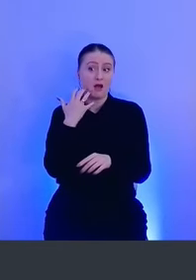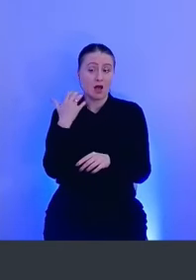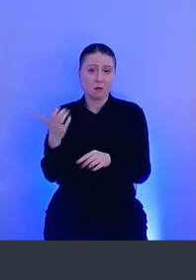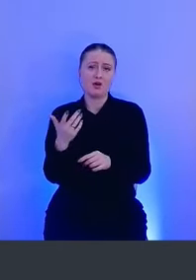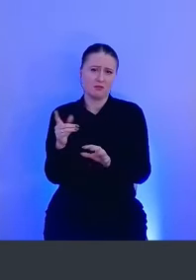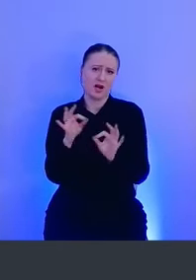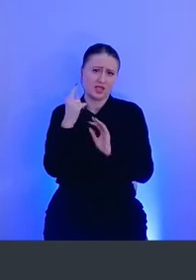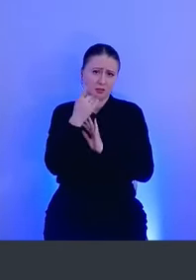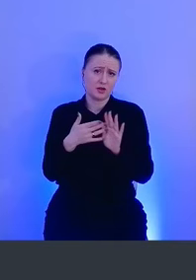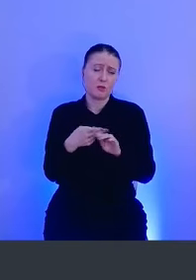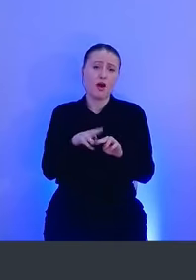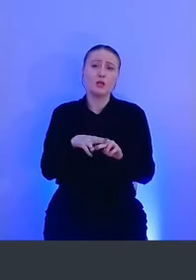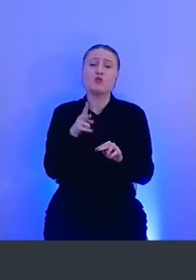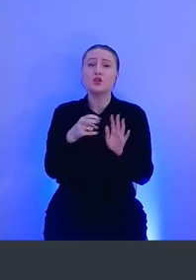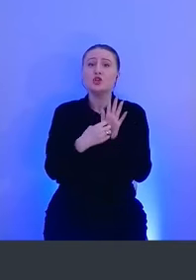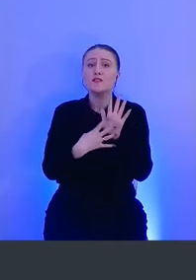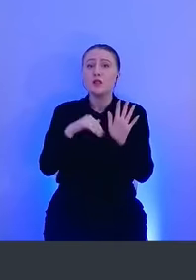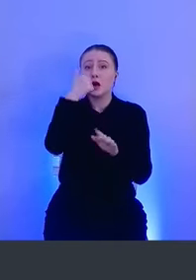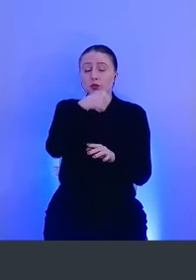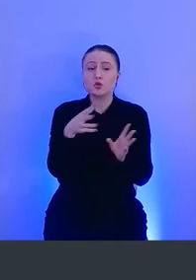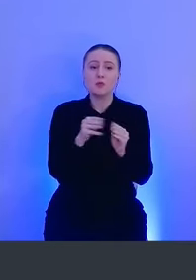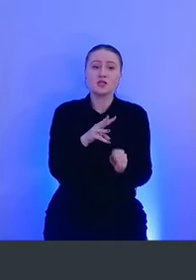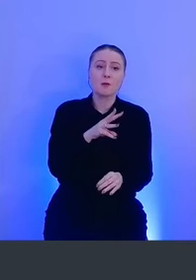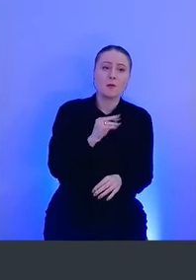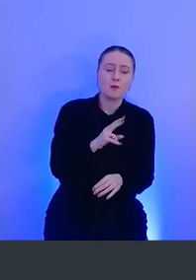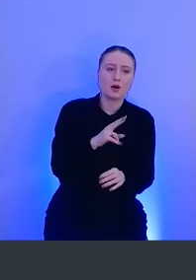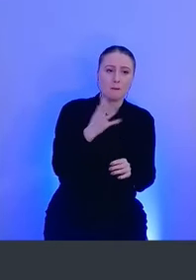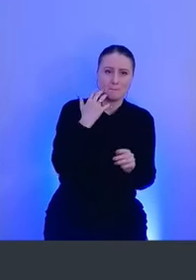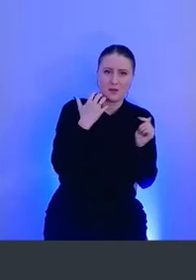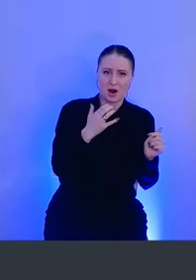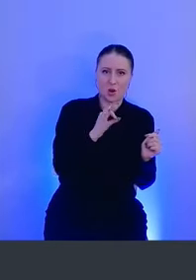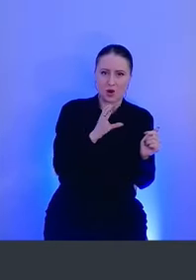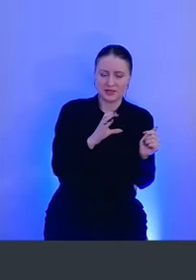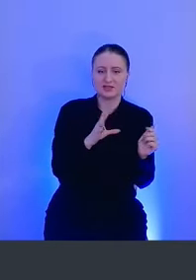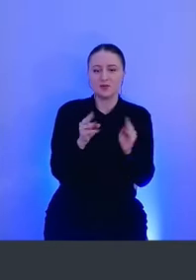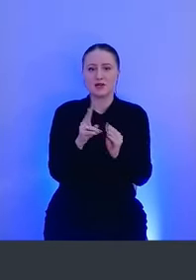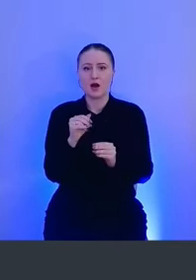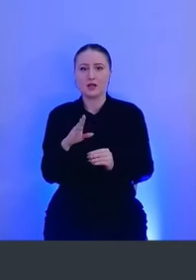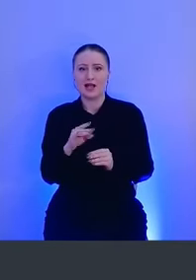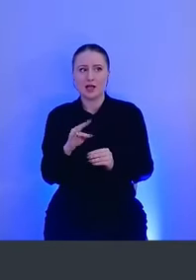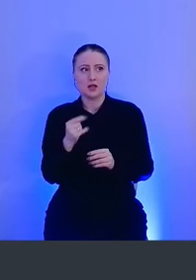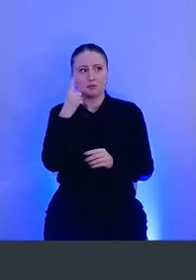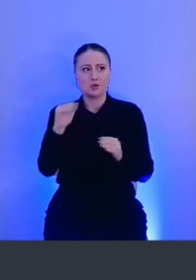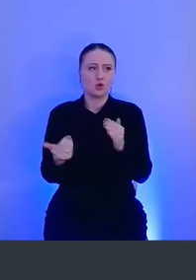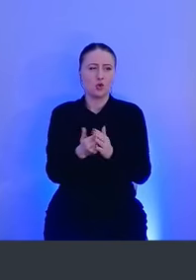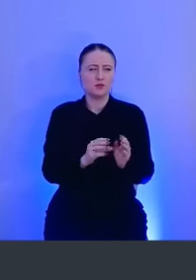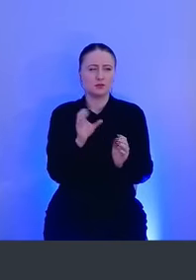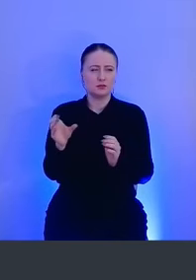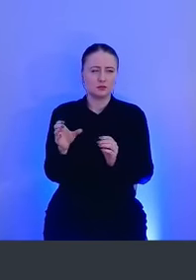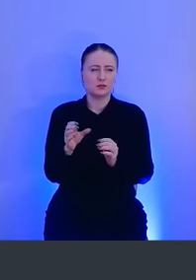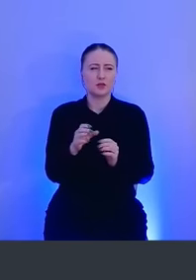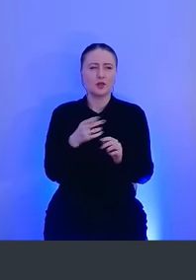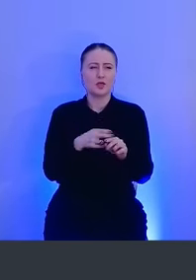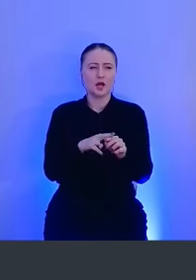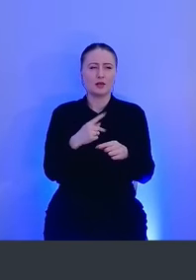поэтому в 2019 году вместе с macOS Catalina они представляют system extensions. Это идейные наследники kernel